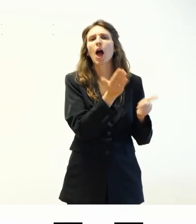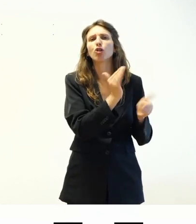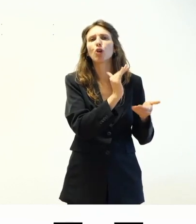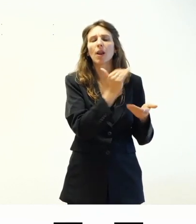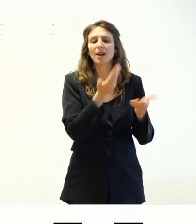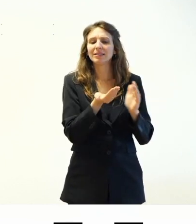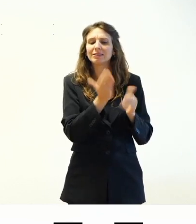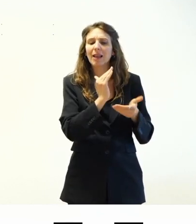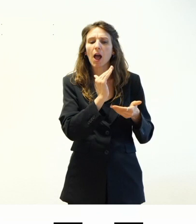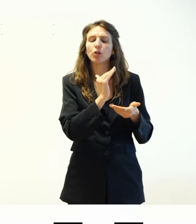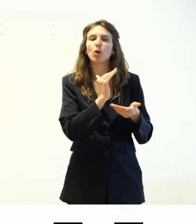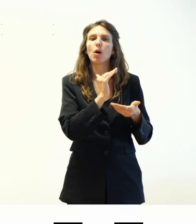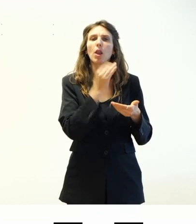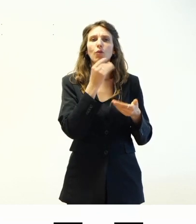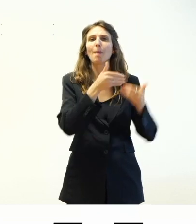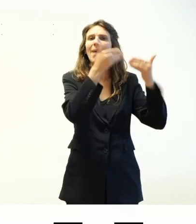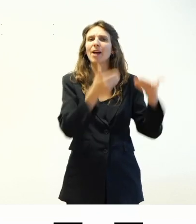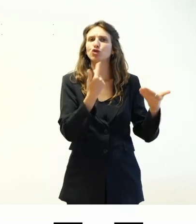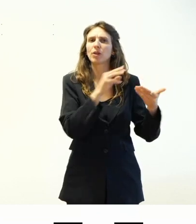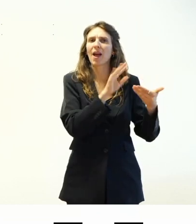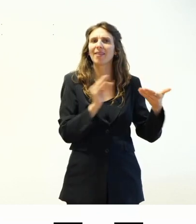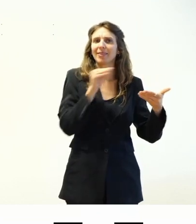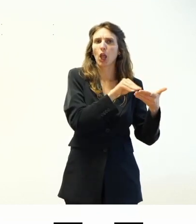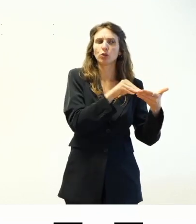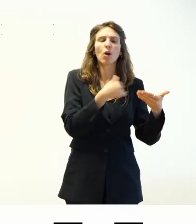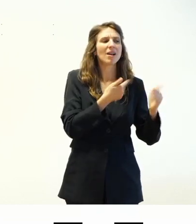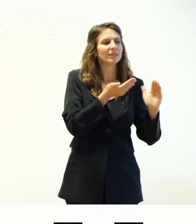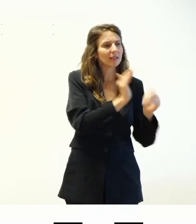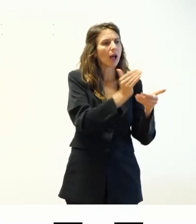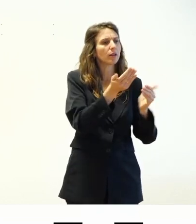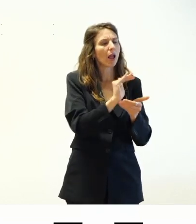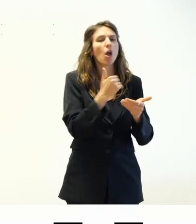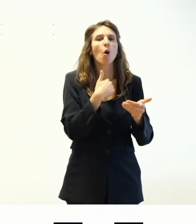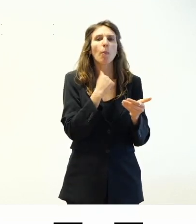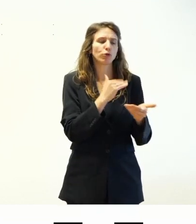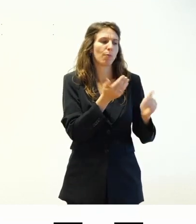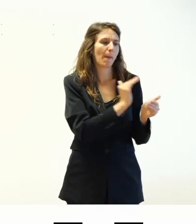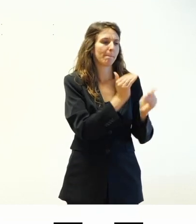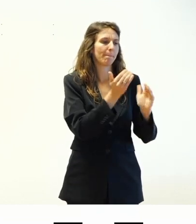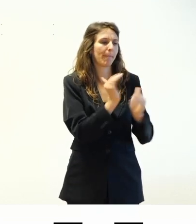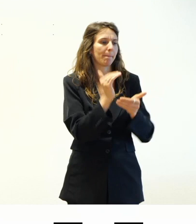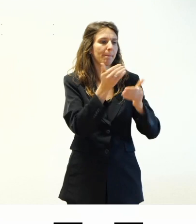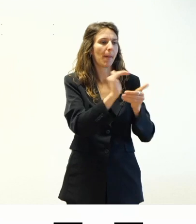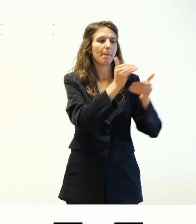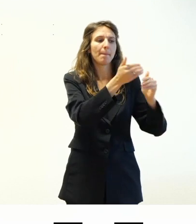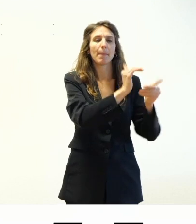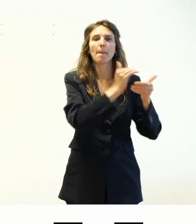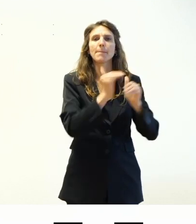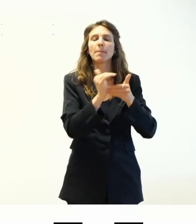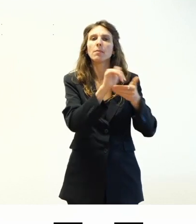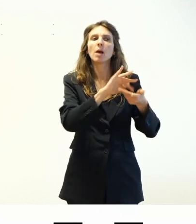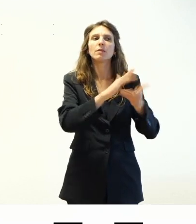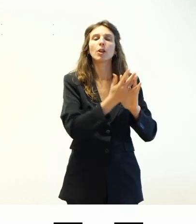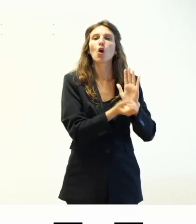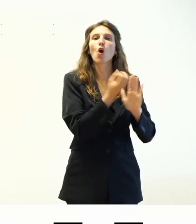'interno della pagina web, che posso andare a comporne per andare a creare i contenuti del